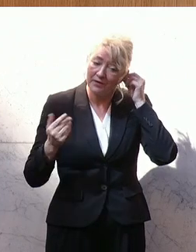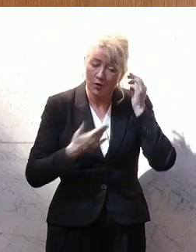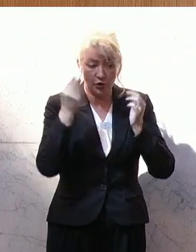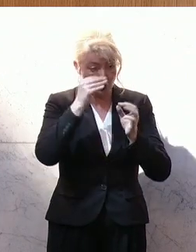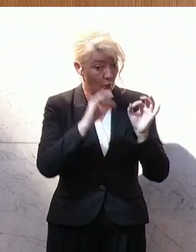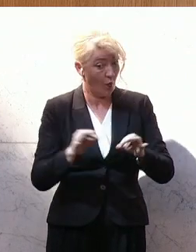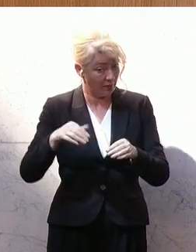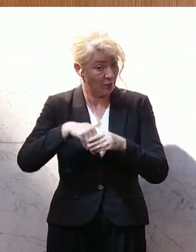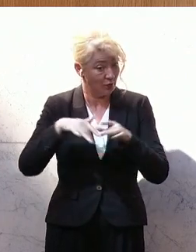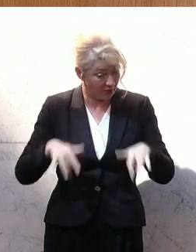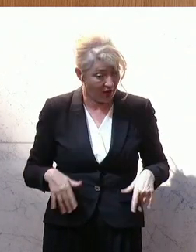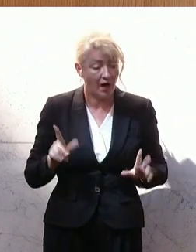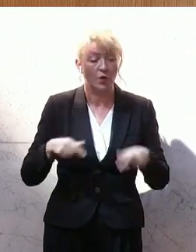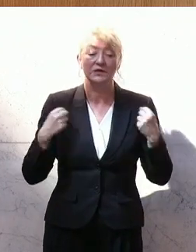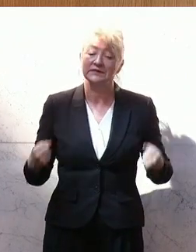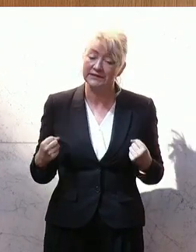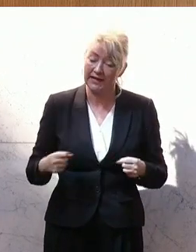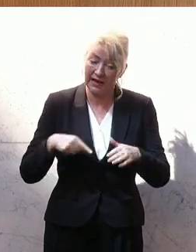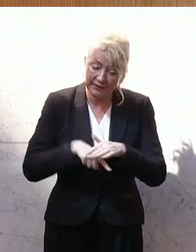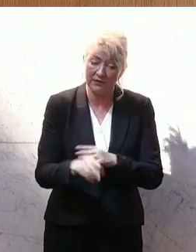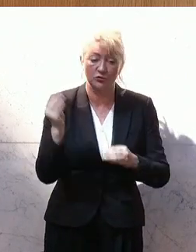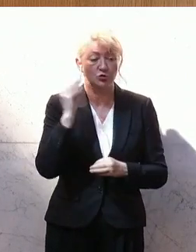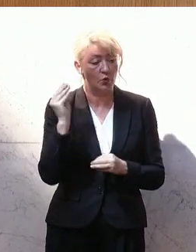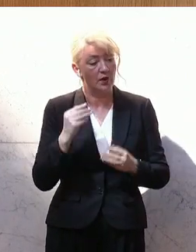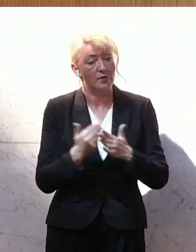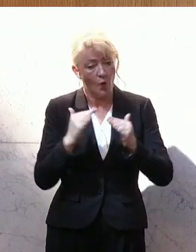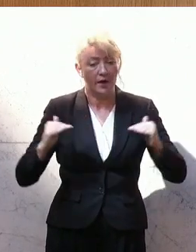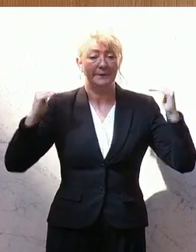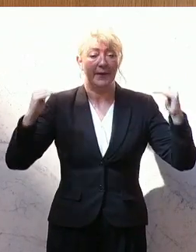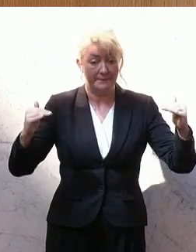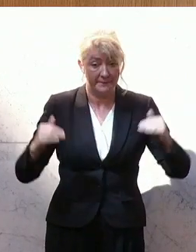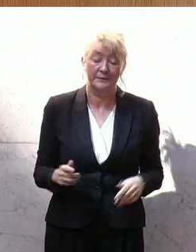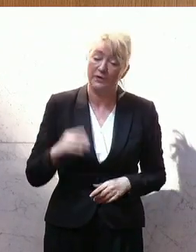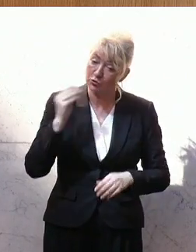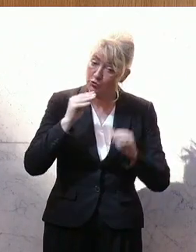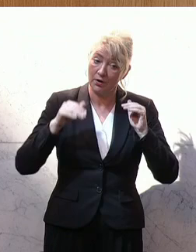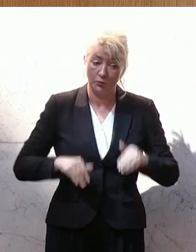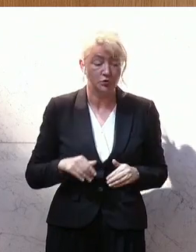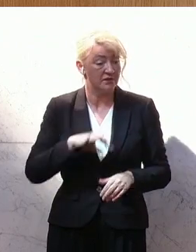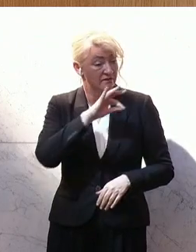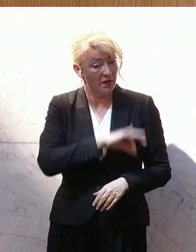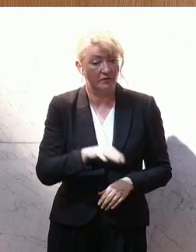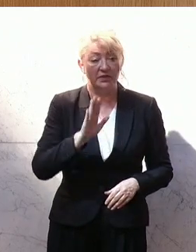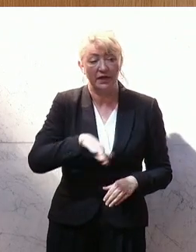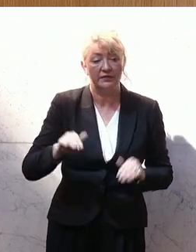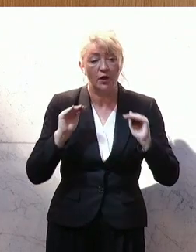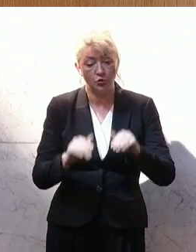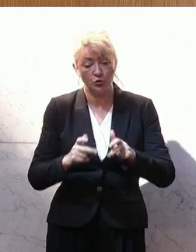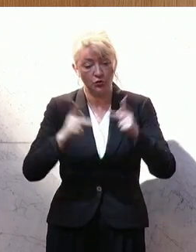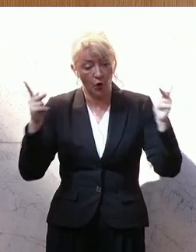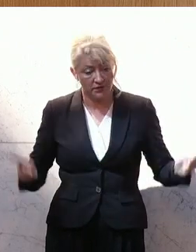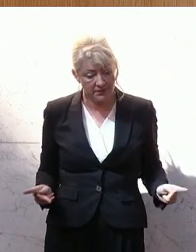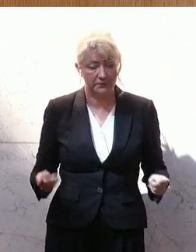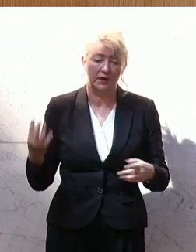Schulordnung wird außerdem die Sicherheit an den Schulen auf eine neue Ebene gehoben. Schulen müssen dann verpflichtende Kinderschutzkonzepte